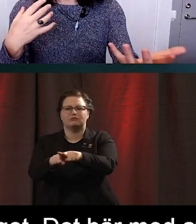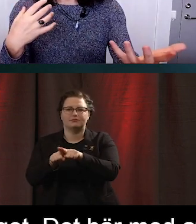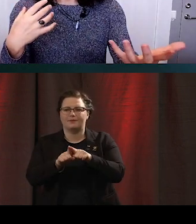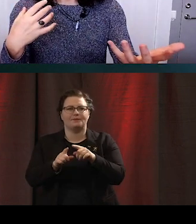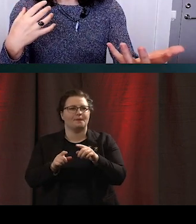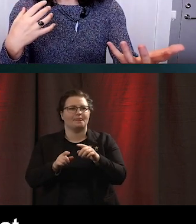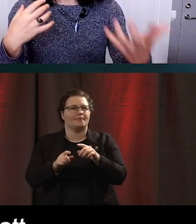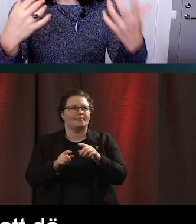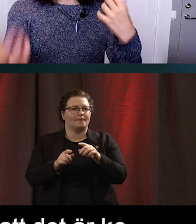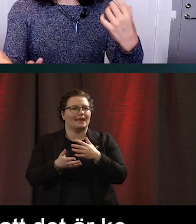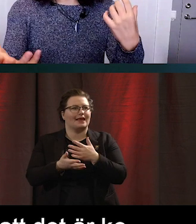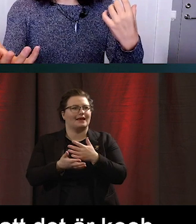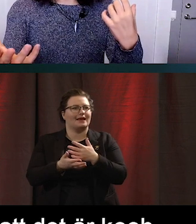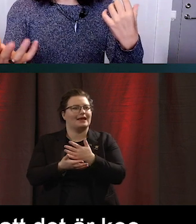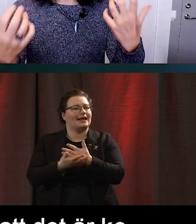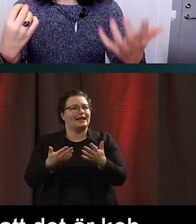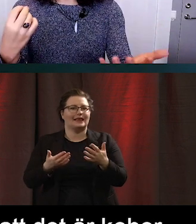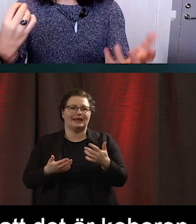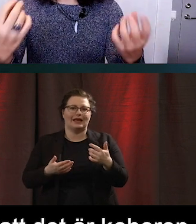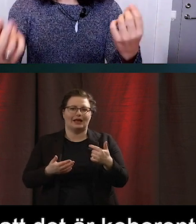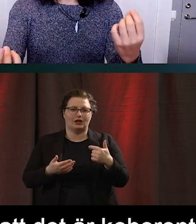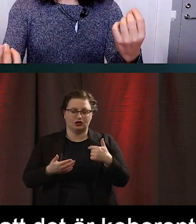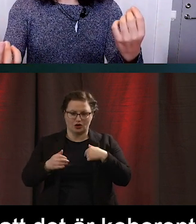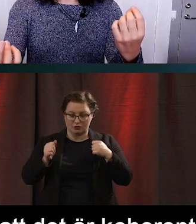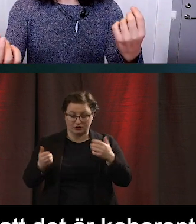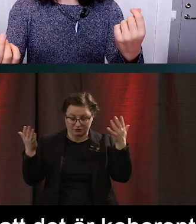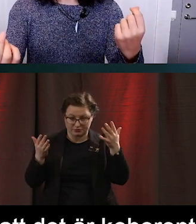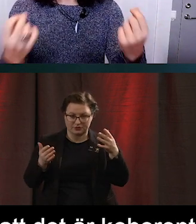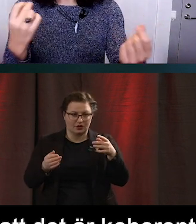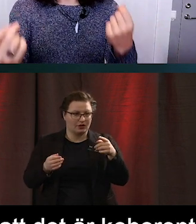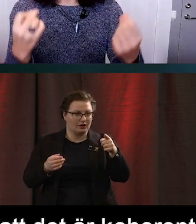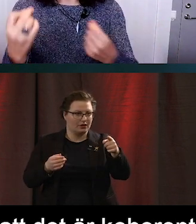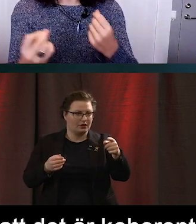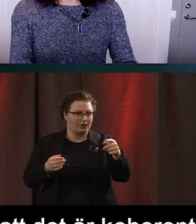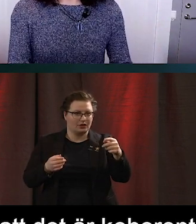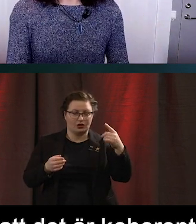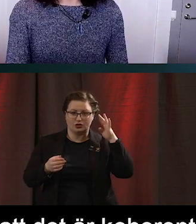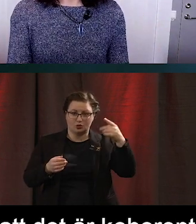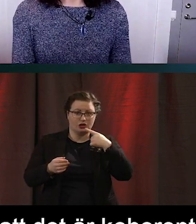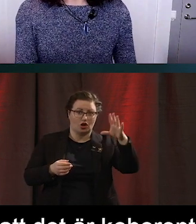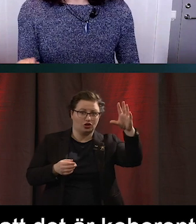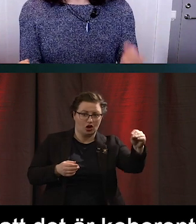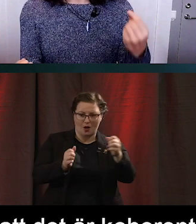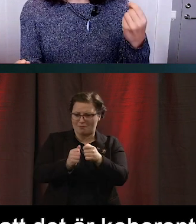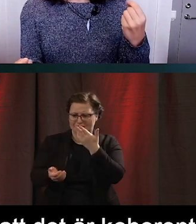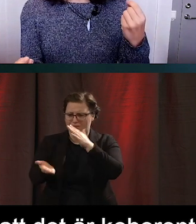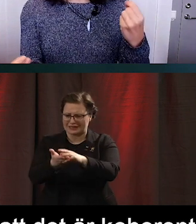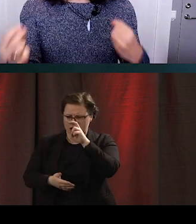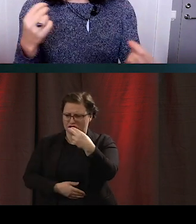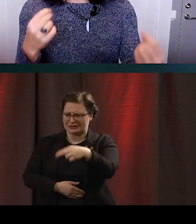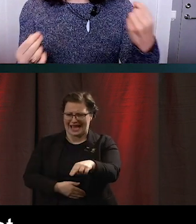anledning och fatta ut om vad det är ljudet eller bilden nu som stämde. Sånt kan också bli en kognitiv belastning när